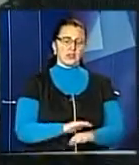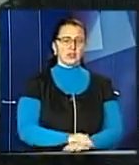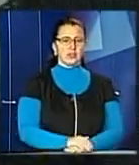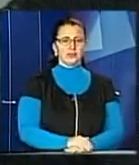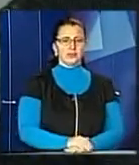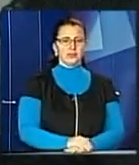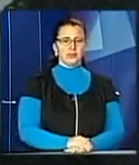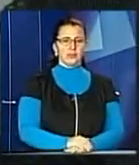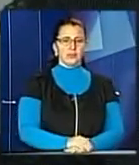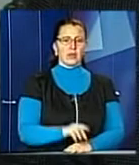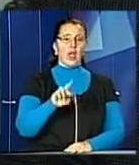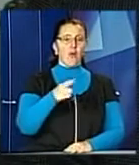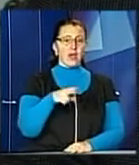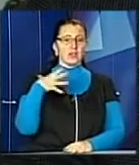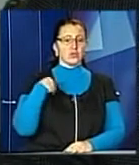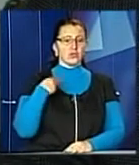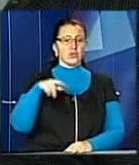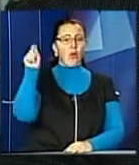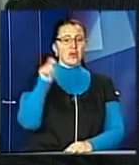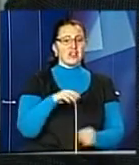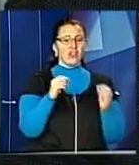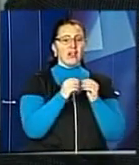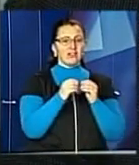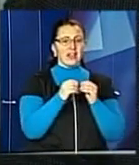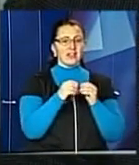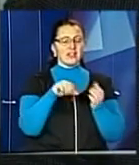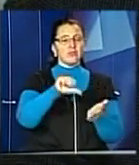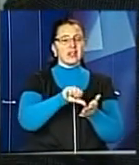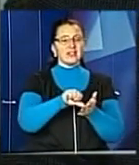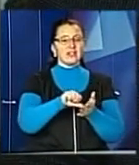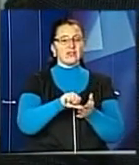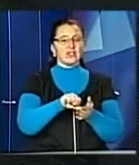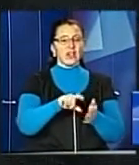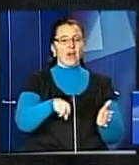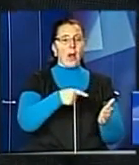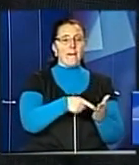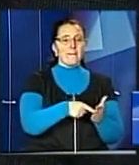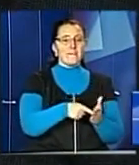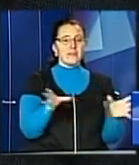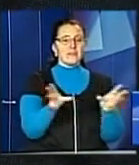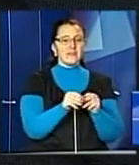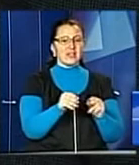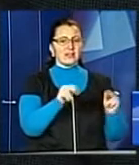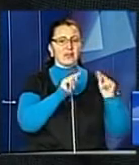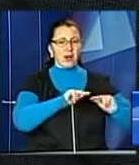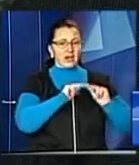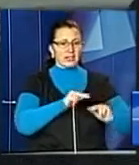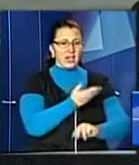В п'ятницю до Львова приїжджає 10 представників міст-партнерів з Польщі. Це є